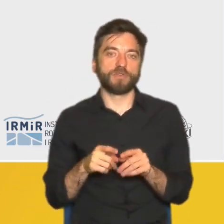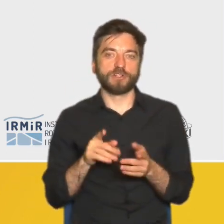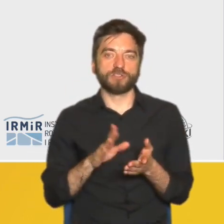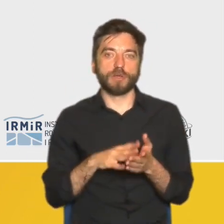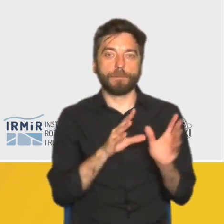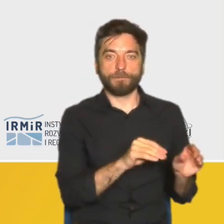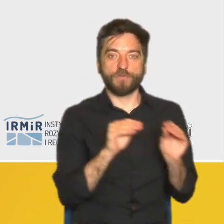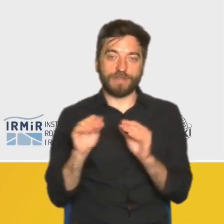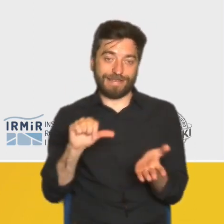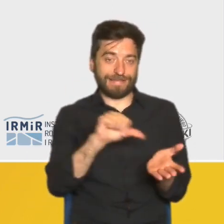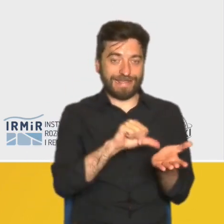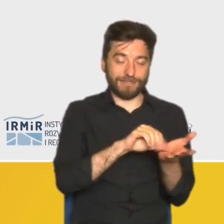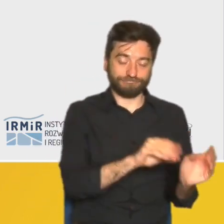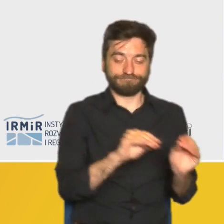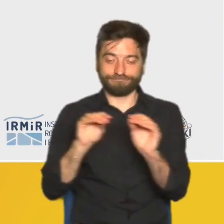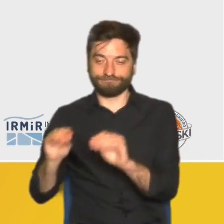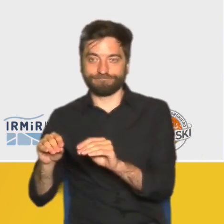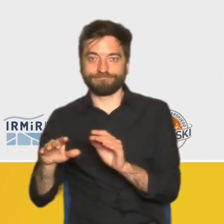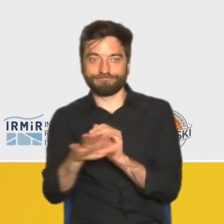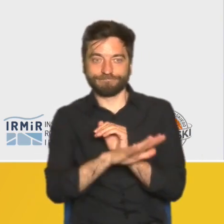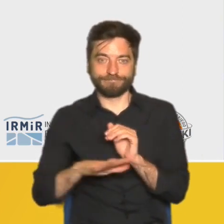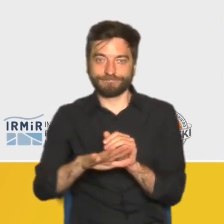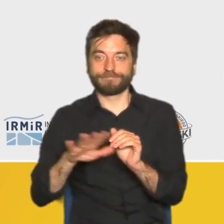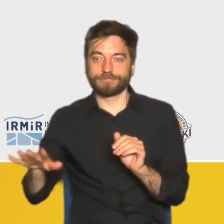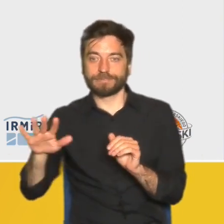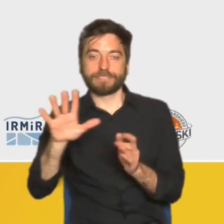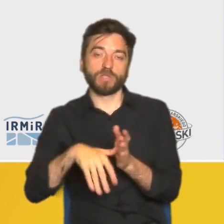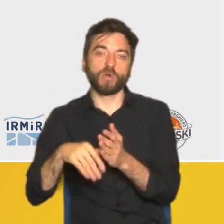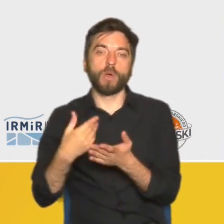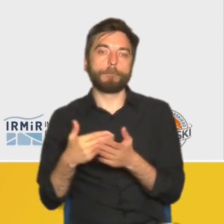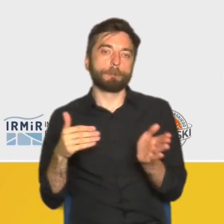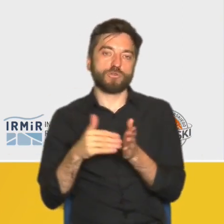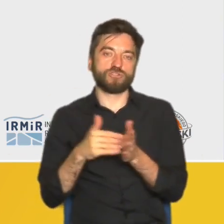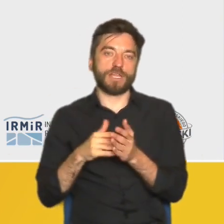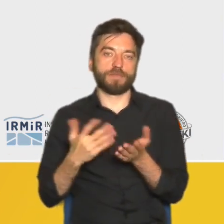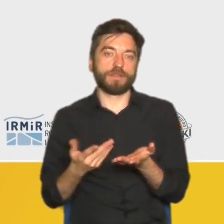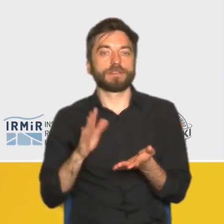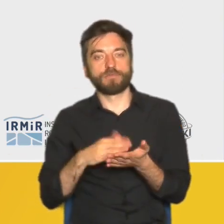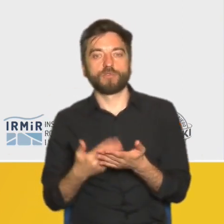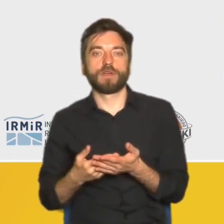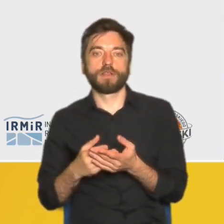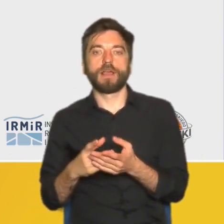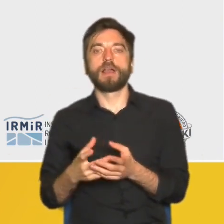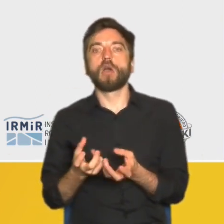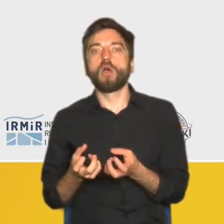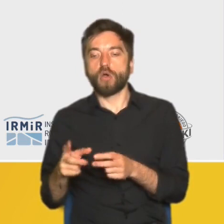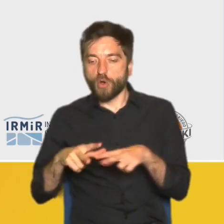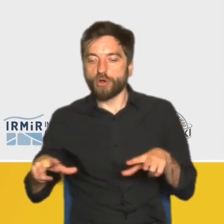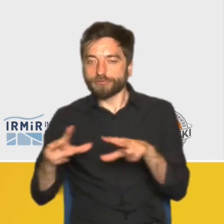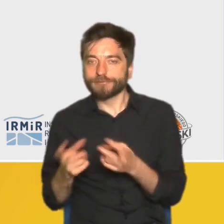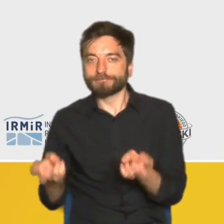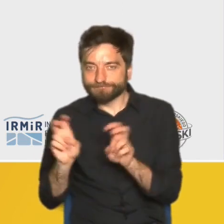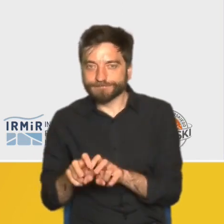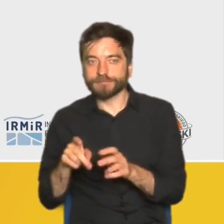przeprowadzka z centrum na peryferię wraz ze zmianą potrzeb, na przykład założenie rodziny. I to jest bardzo wyraźny wzorzec kulturowy zbudowany na tej